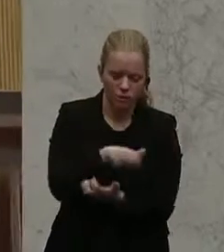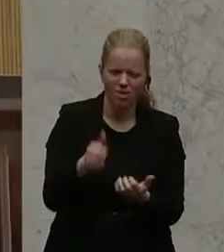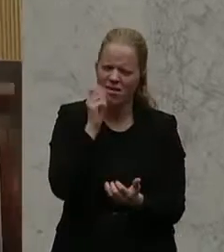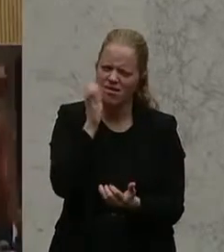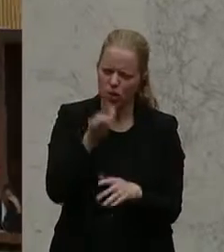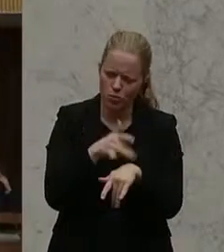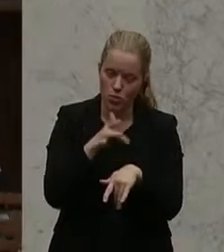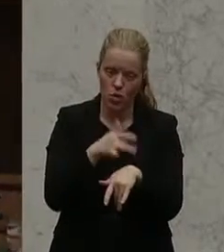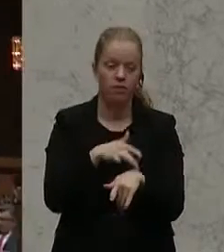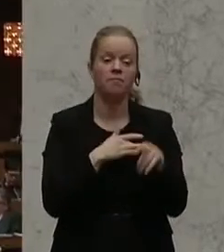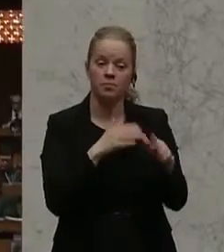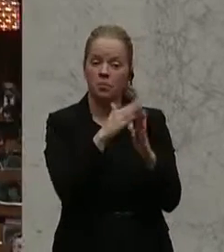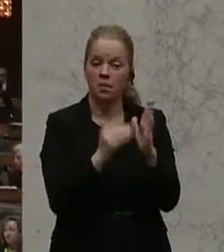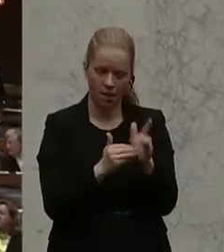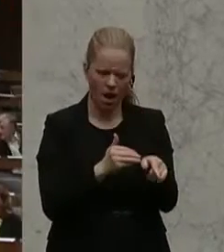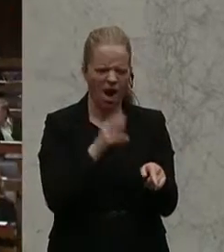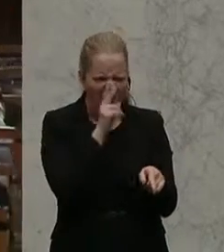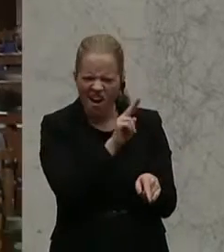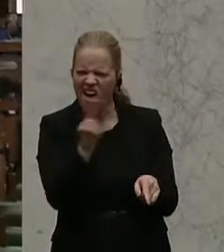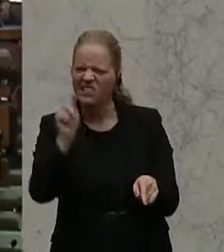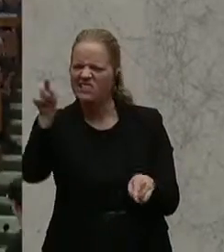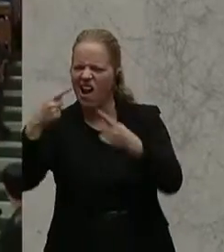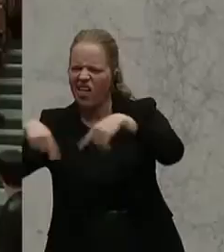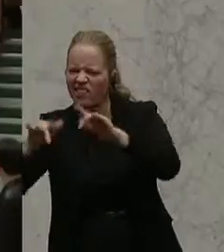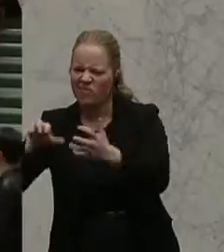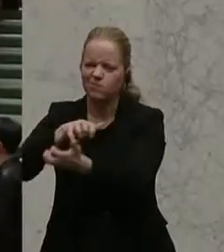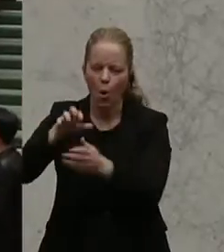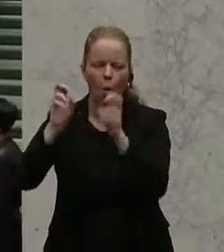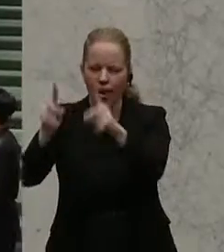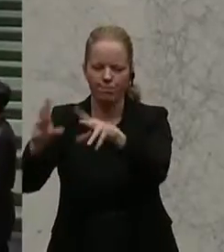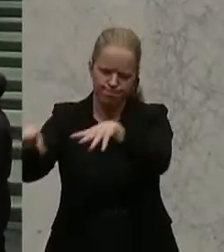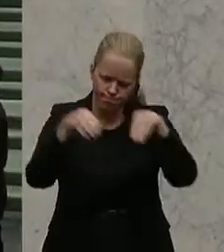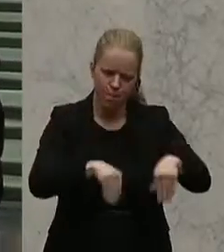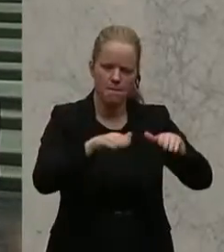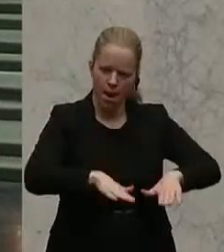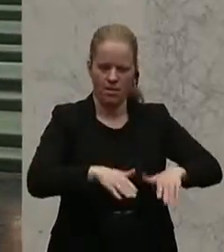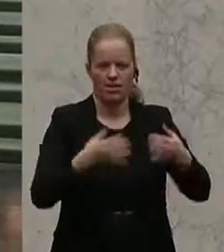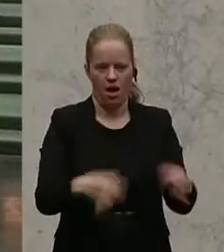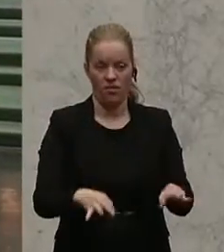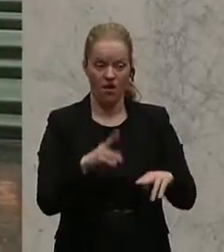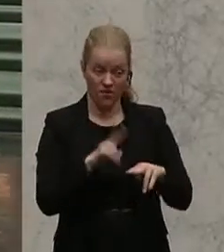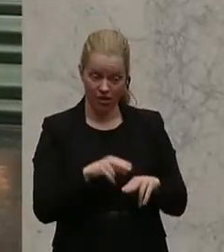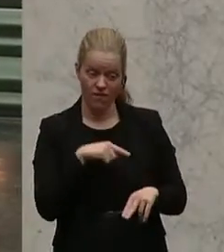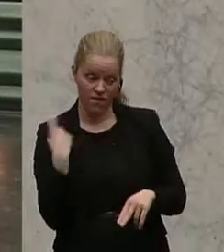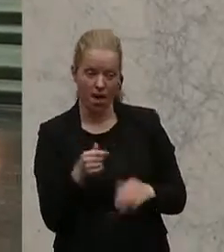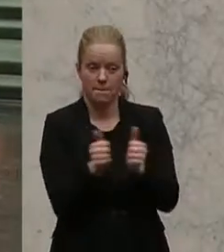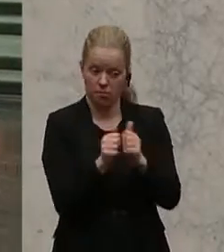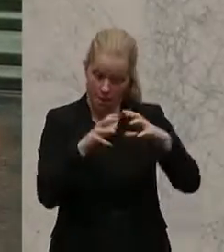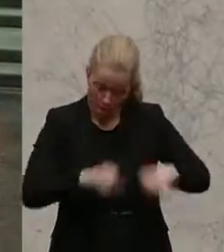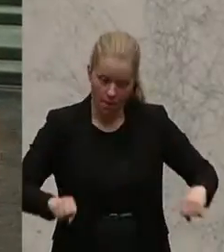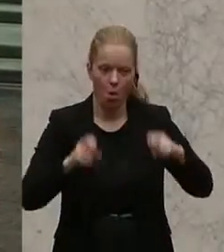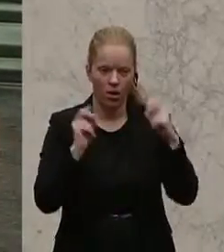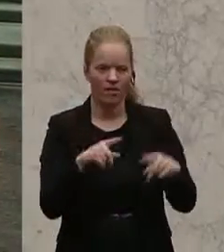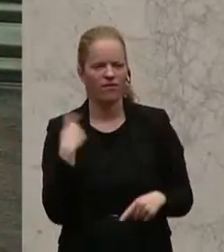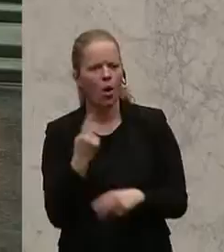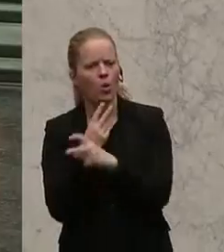dafür, warum Neuseeland ein Bleiberecht vergibt. Und wenn wir Partnerschaftsabkommen auch schließen, finde ich auch, dass wir auf der Gegenseite, auch von Österreichs Seite, auch